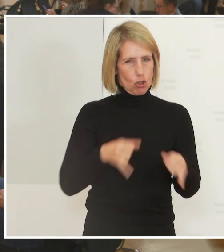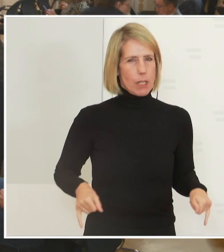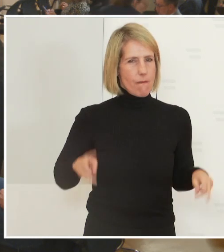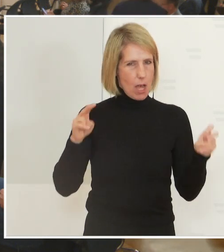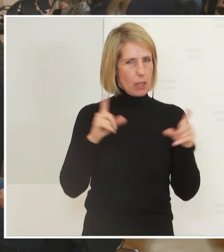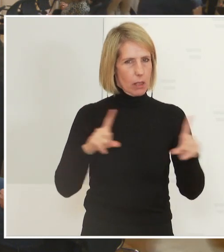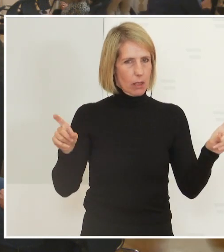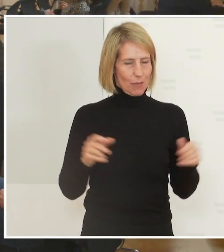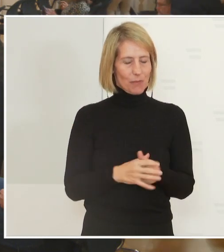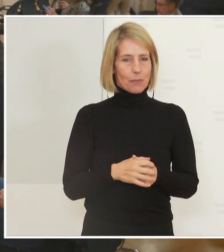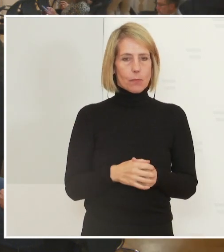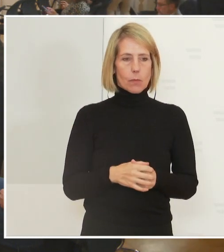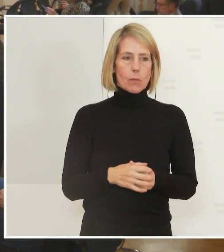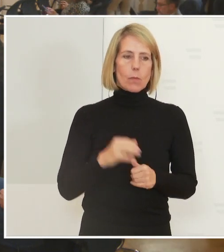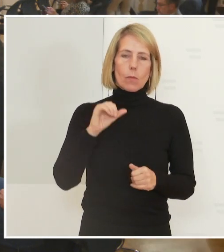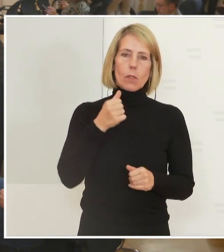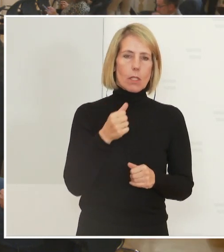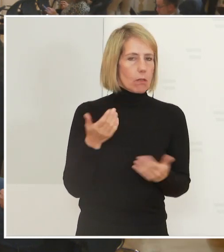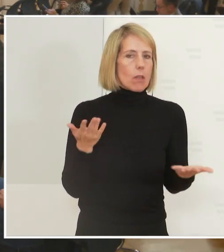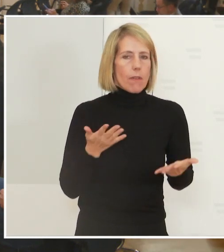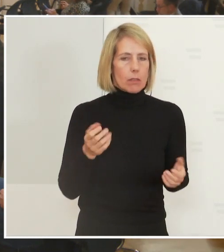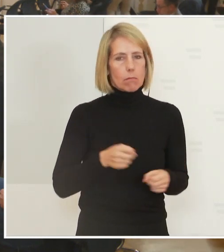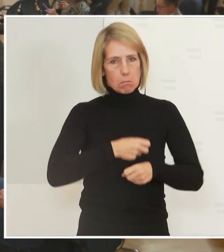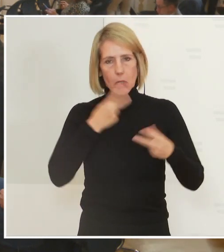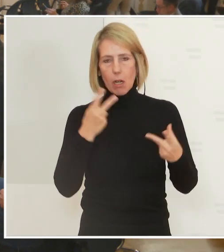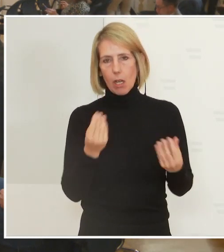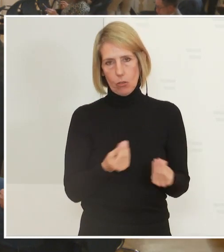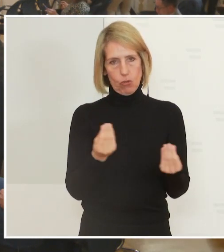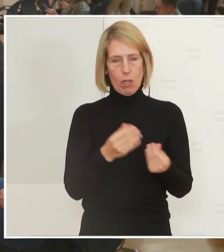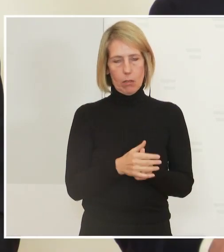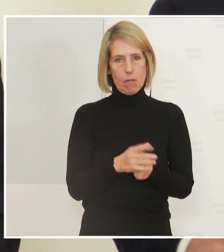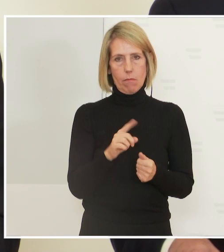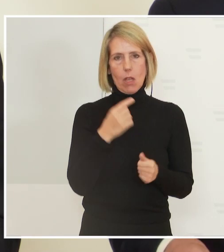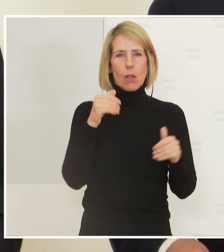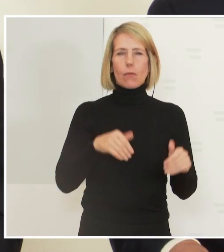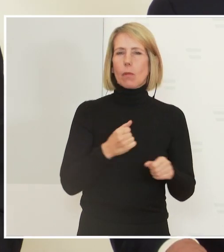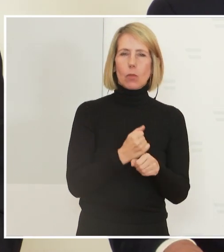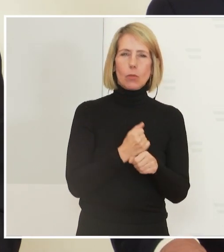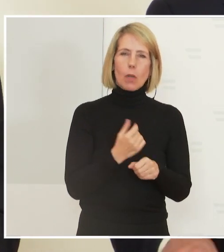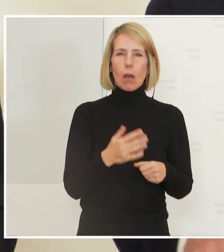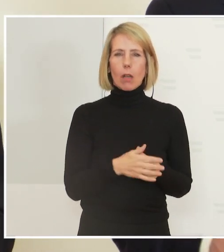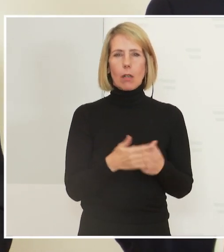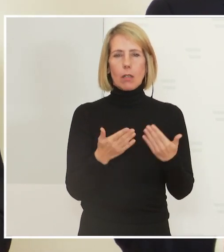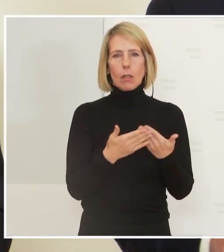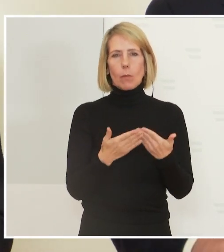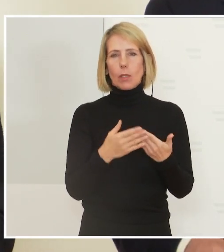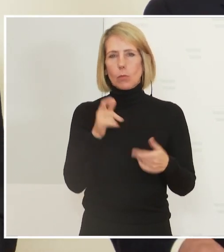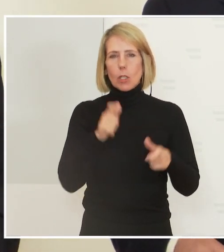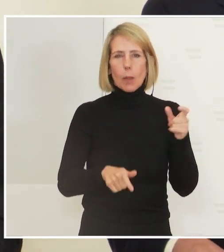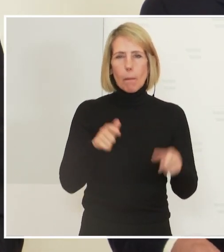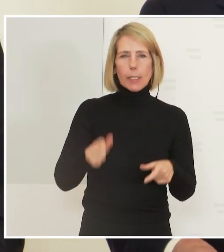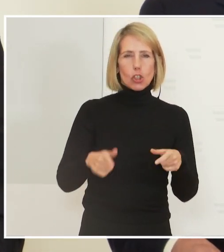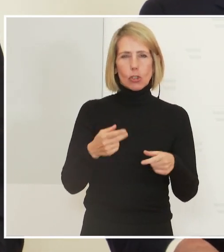ich glaube, das ist eine ganz klare Angelegenheit. Was wir tun müssen, ist, den Menschen absolute